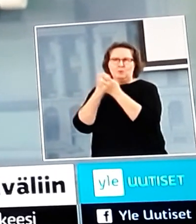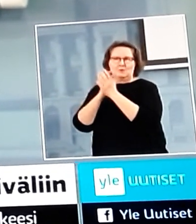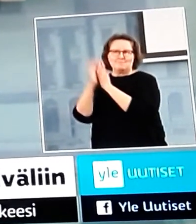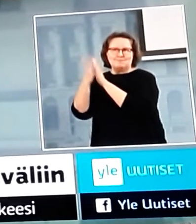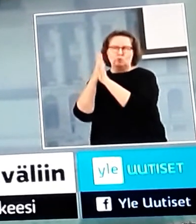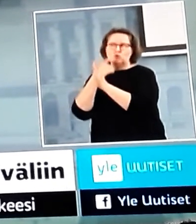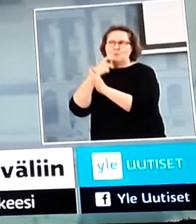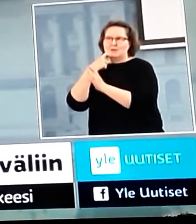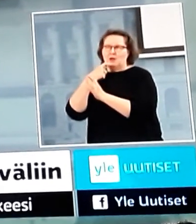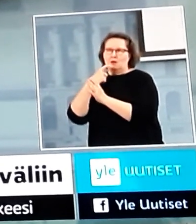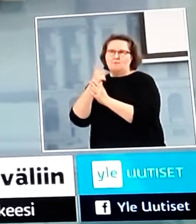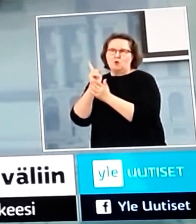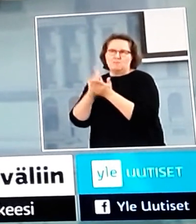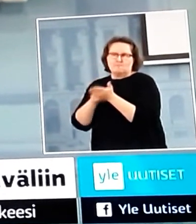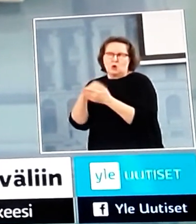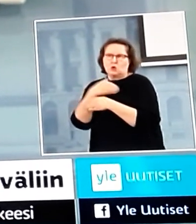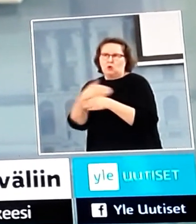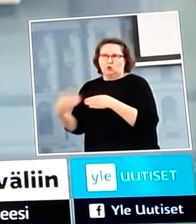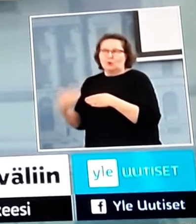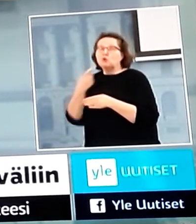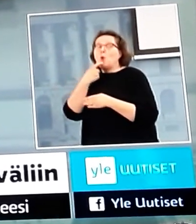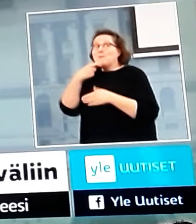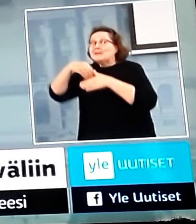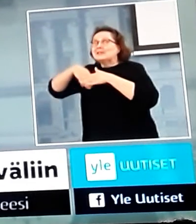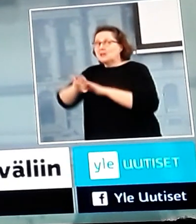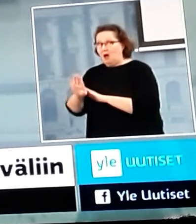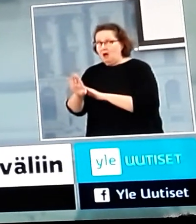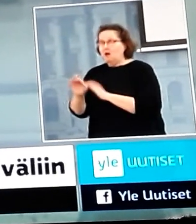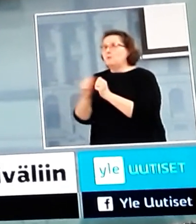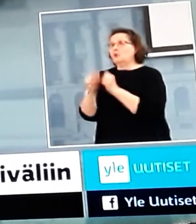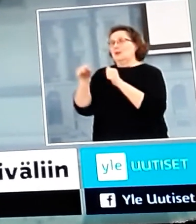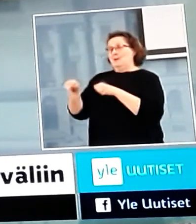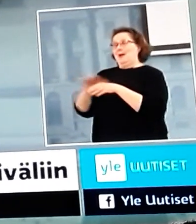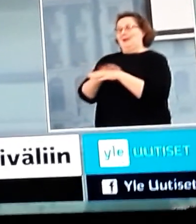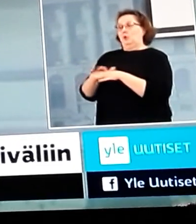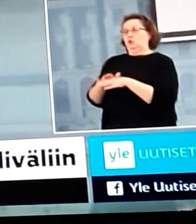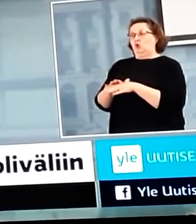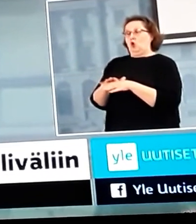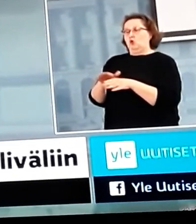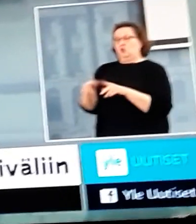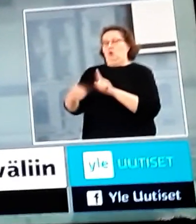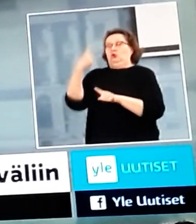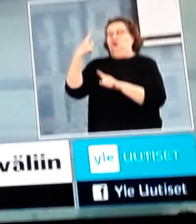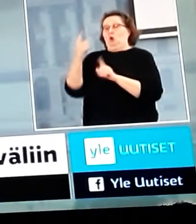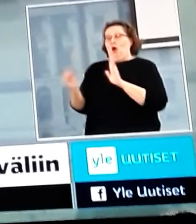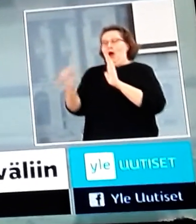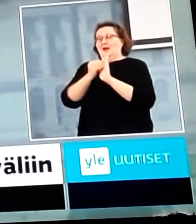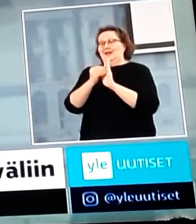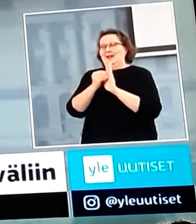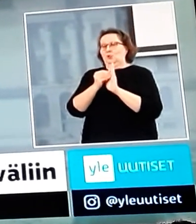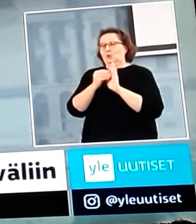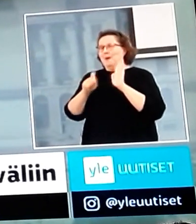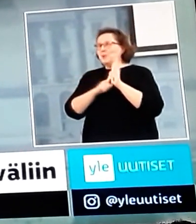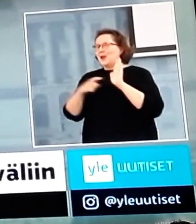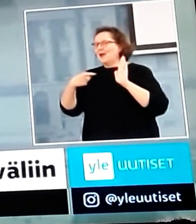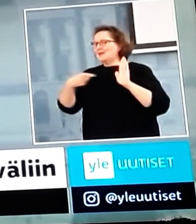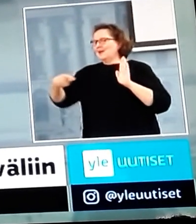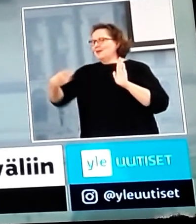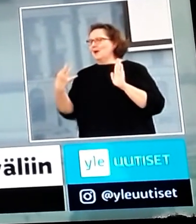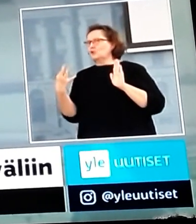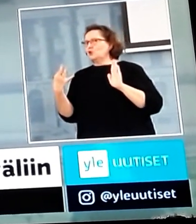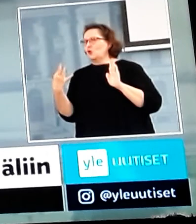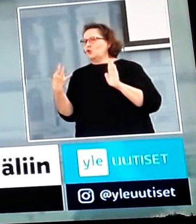Mutta tässä kohtaa emme ole vielä tähän käyttöönottoasetukseen tätä 118 pykälää liikkumisen ja